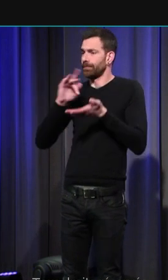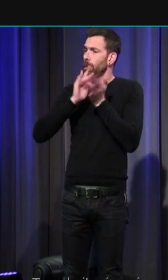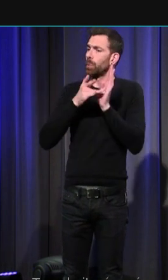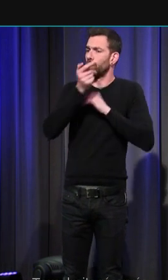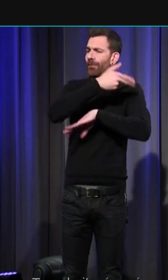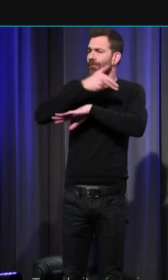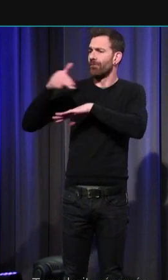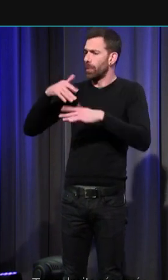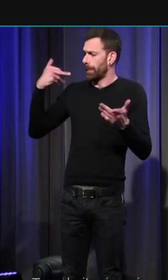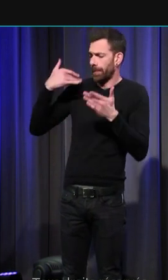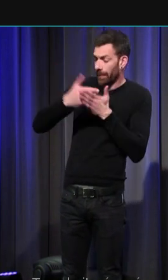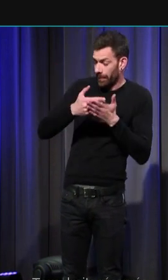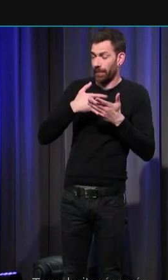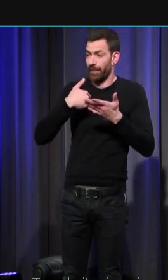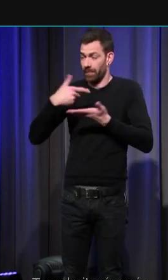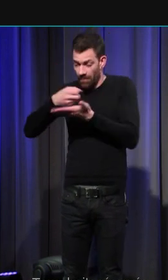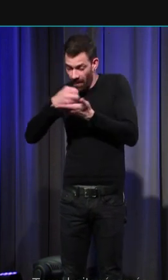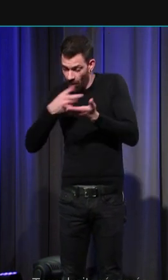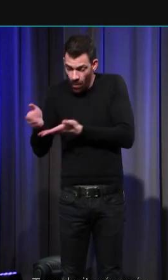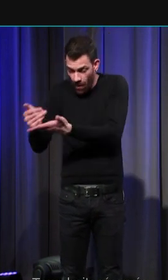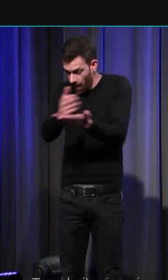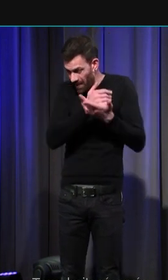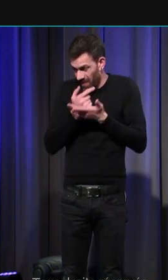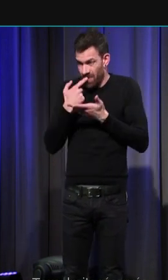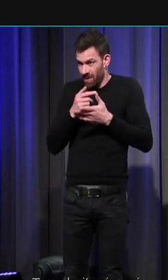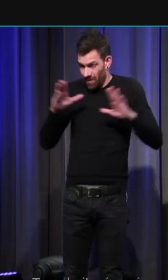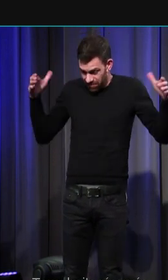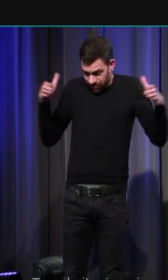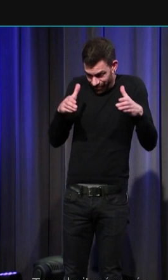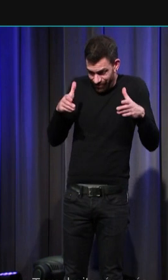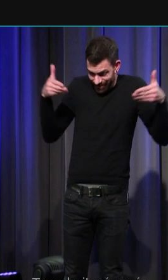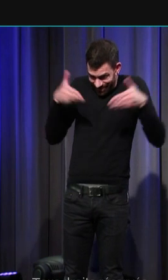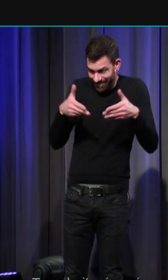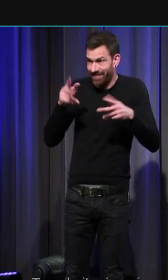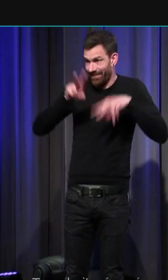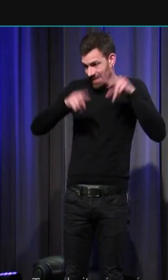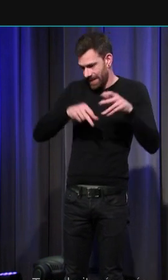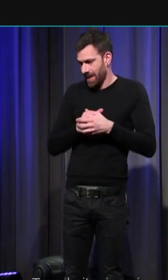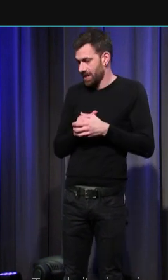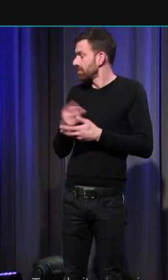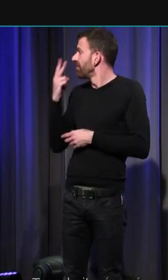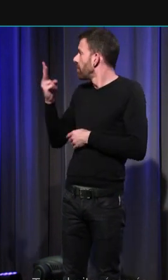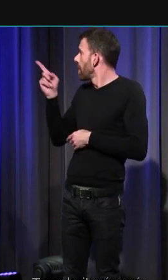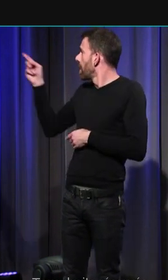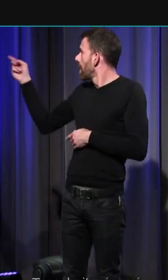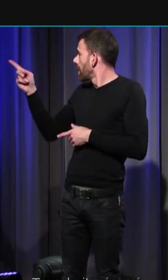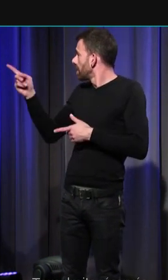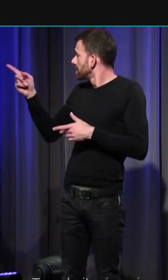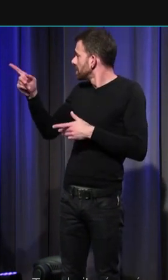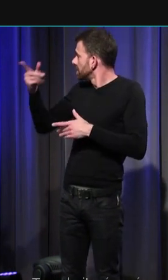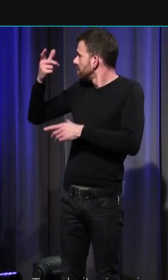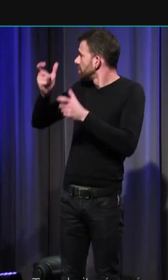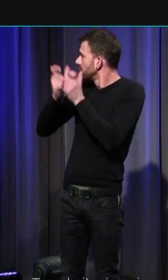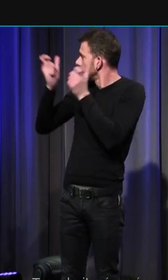des indices archéologiques qui ont été trouvés sur ce tout petit petit village donc vous voyez le tracé du château